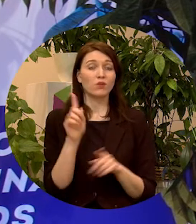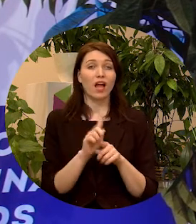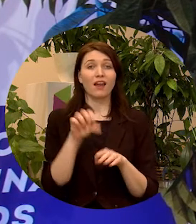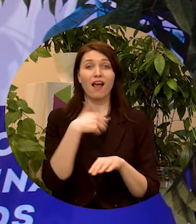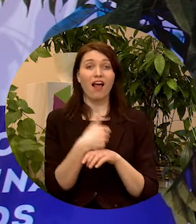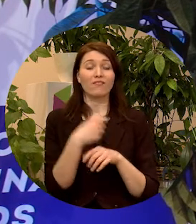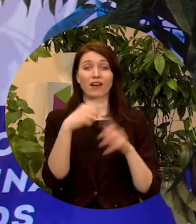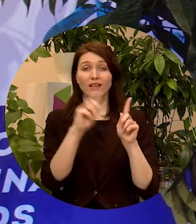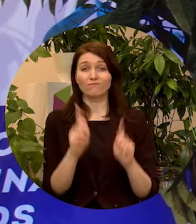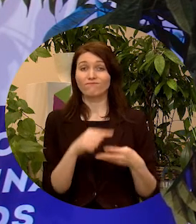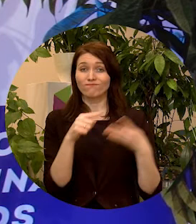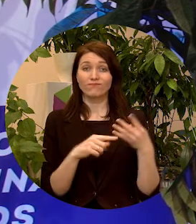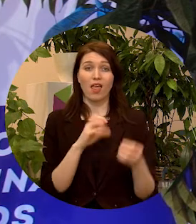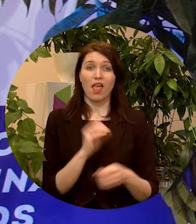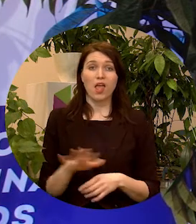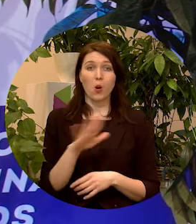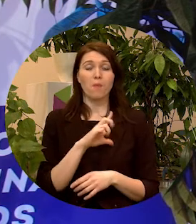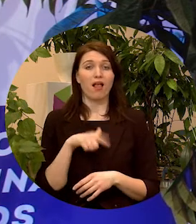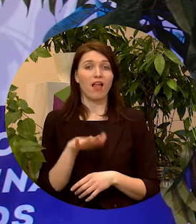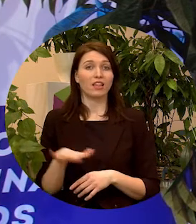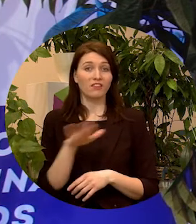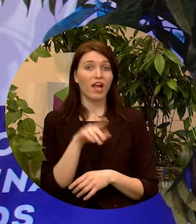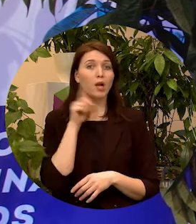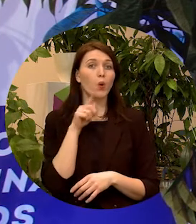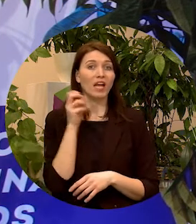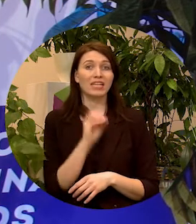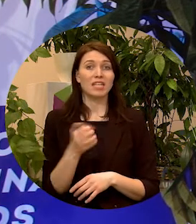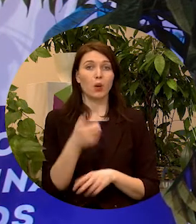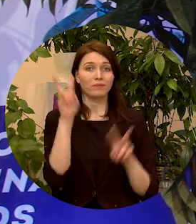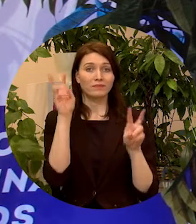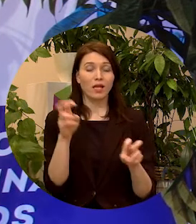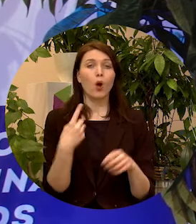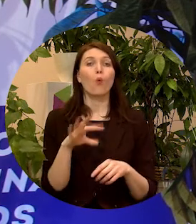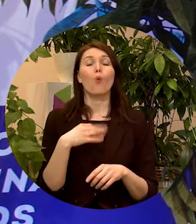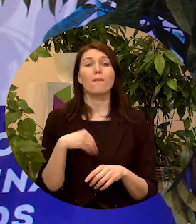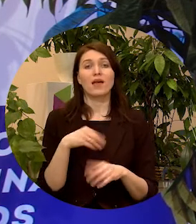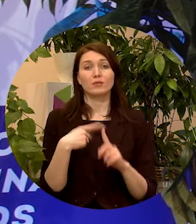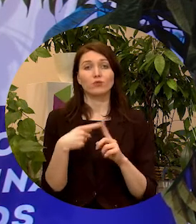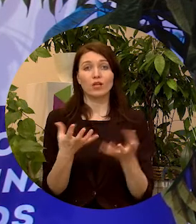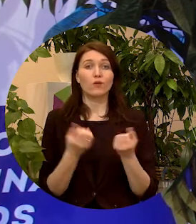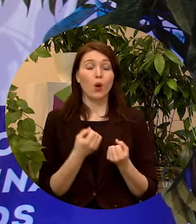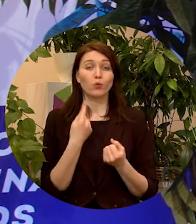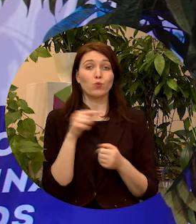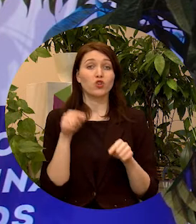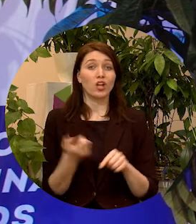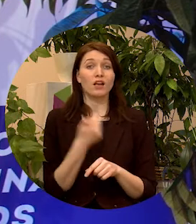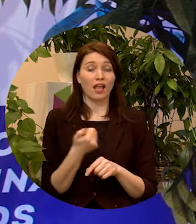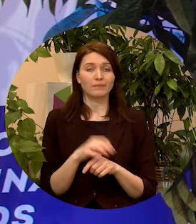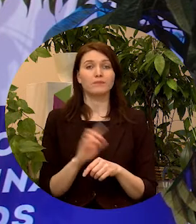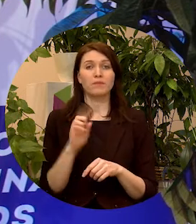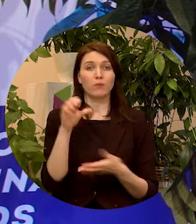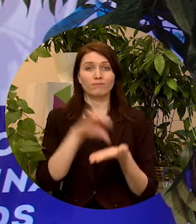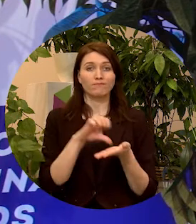Latvijā un Eiropā, Eiropas jaunatnes gadam, un ko mēs iegūsim no šī gada, un kā pirmo runātā es aicinu,